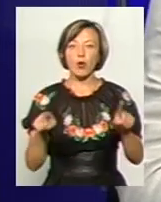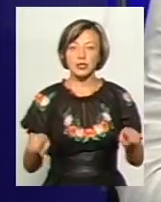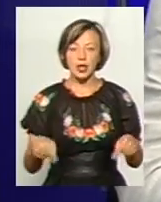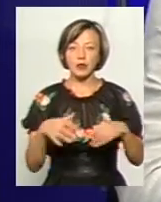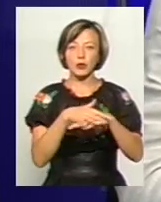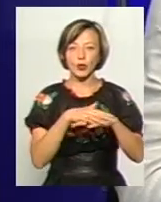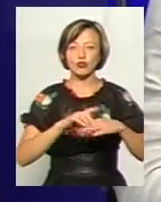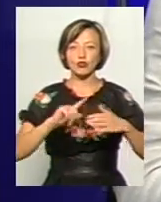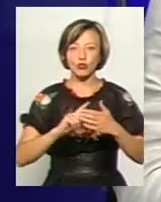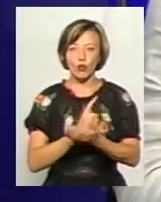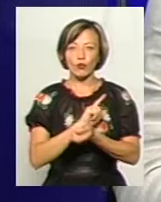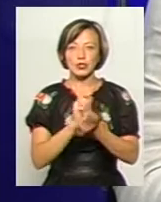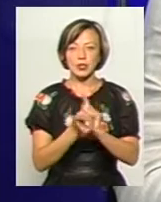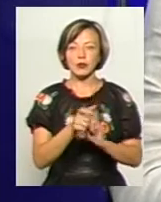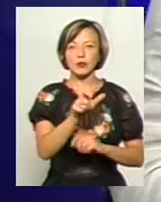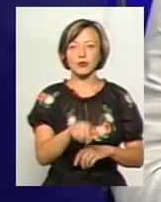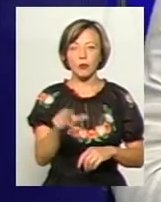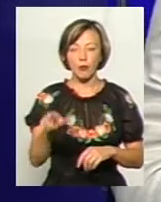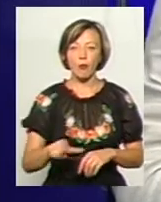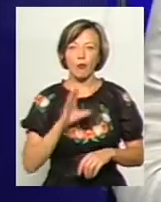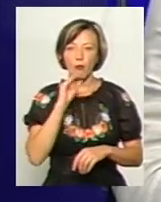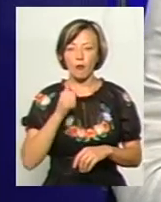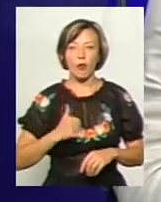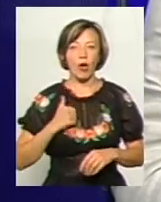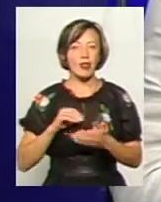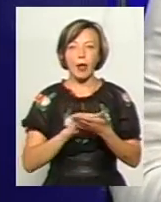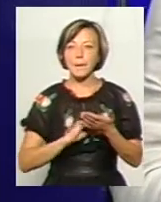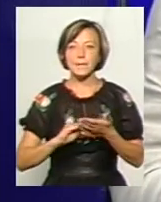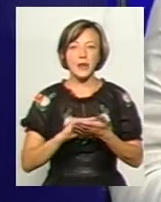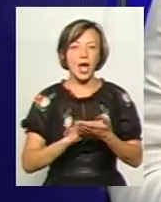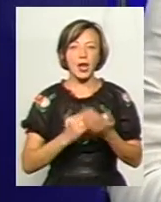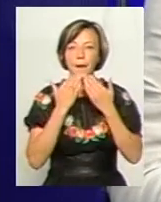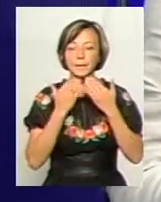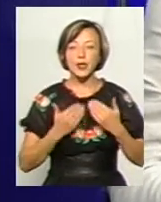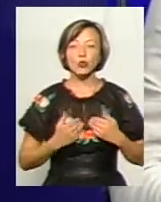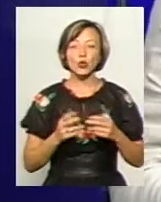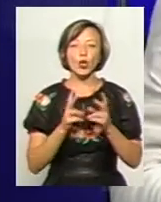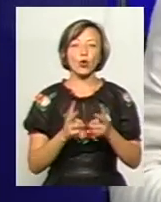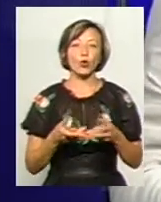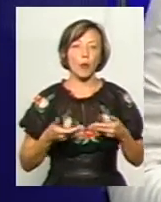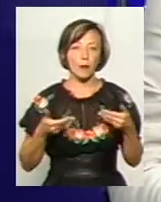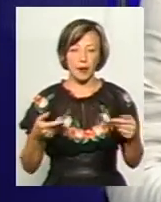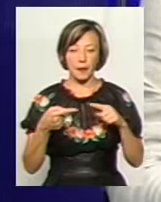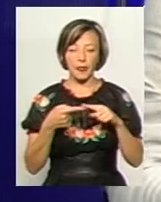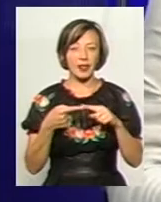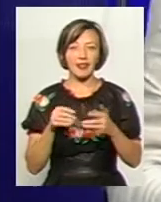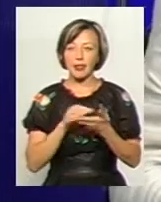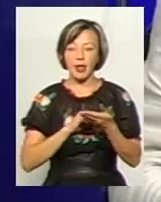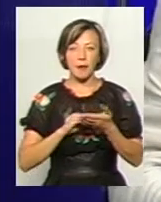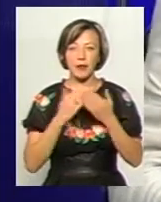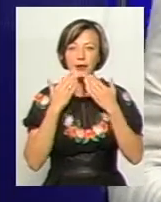І врешті, решт, ми мовимо гордо, не перепитуйте, хто ми. Перше, щоб не перепитували, це